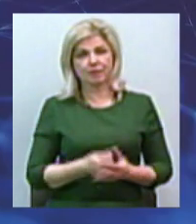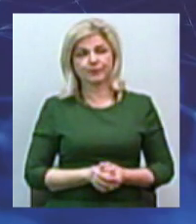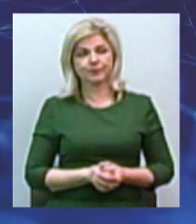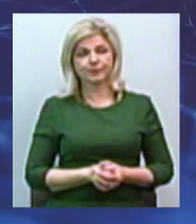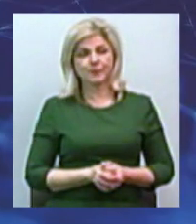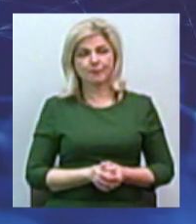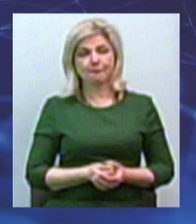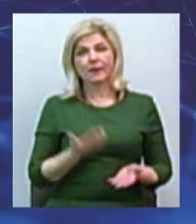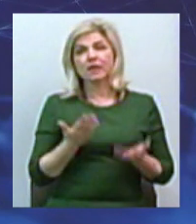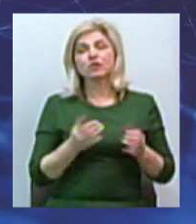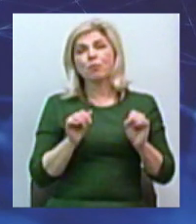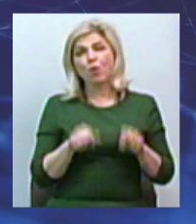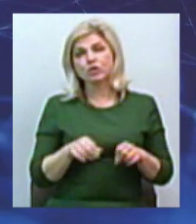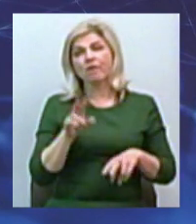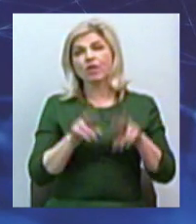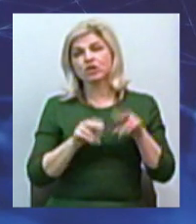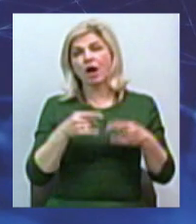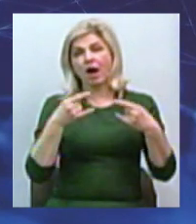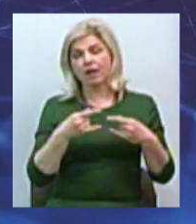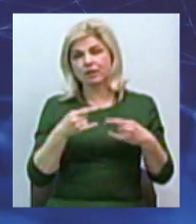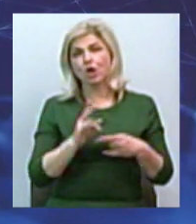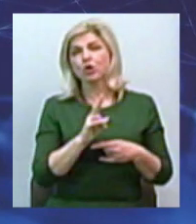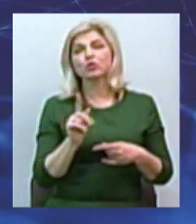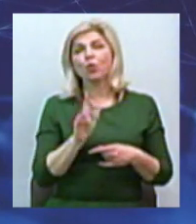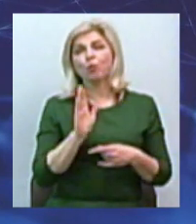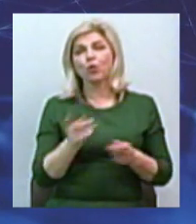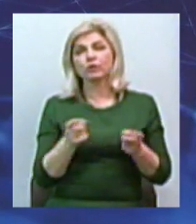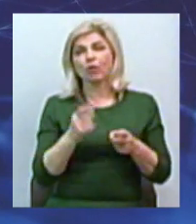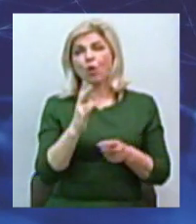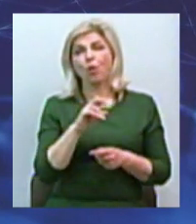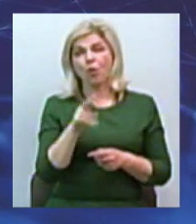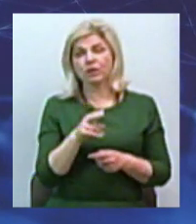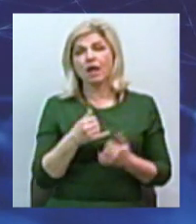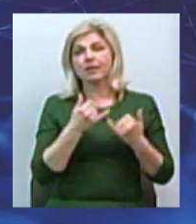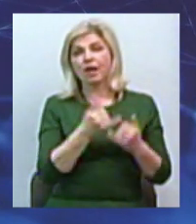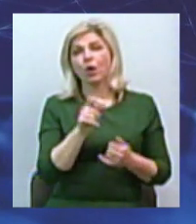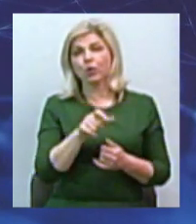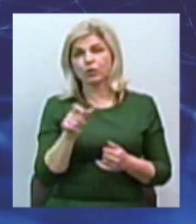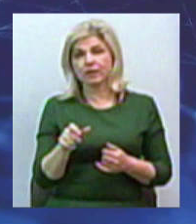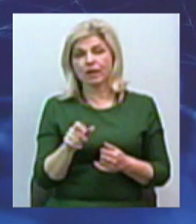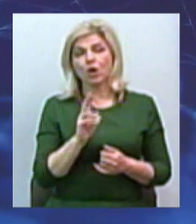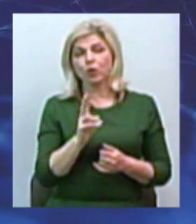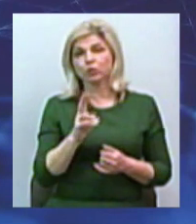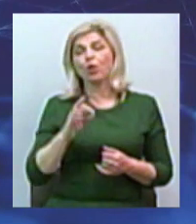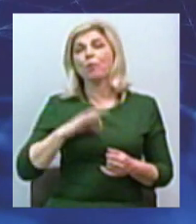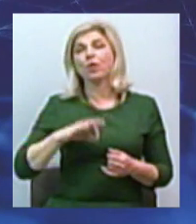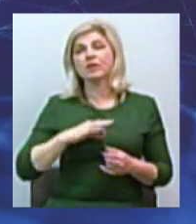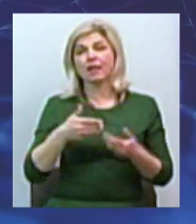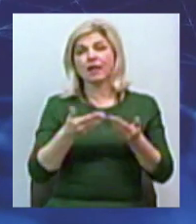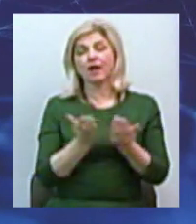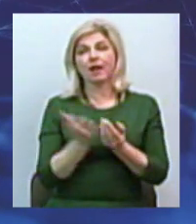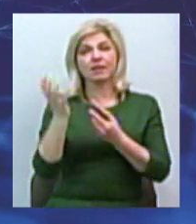зрозуміла. Чи можна вважати канали, які відтепер будуть закодовані для людей, які користуються супутниковими тарілками?